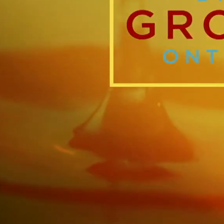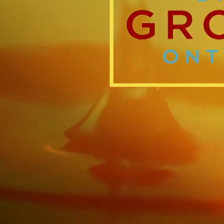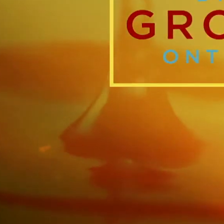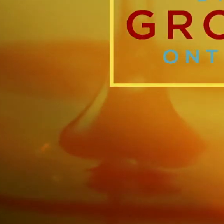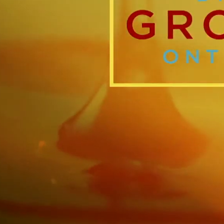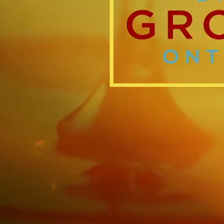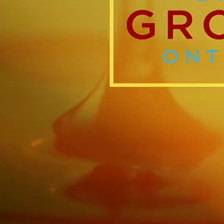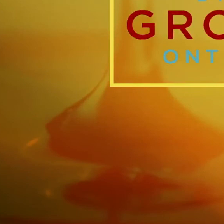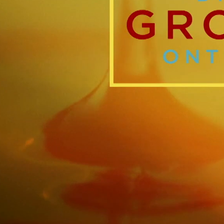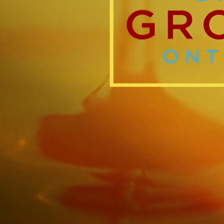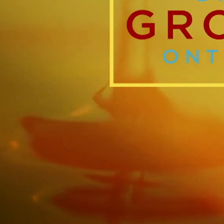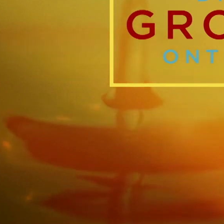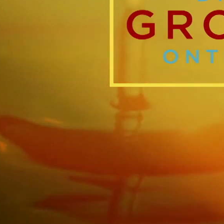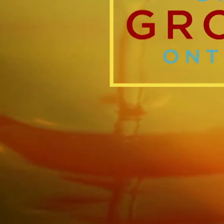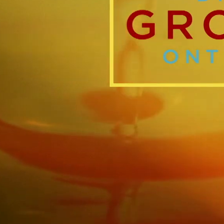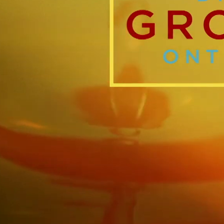Terima kasih.